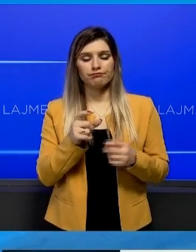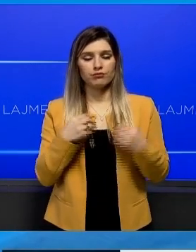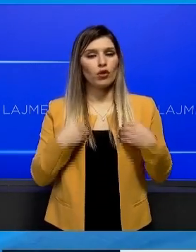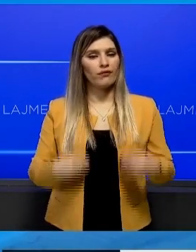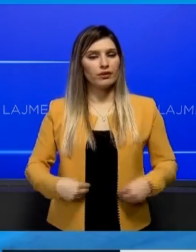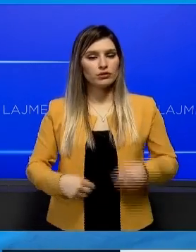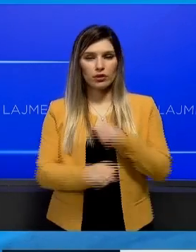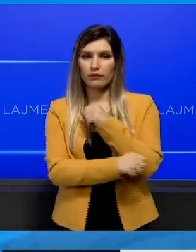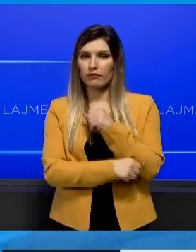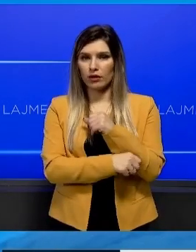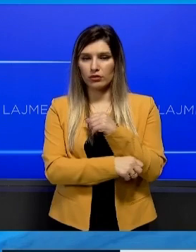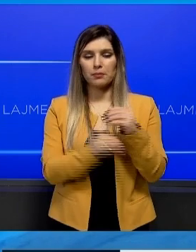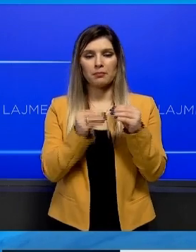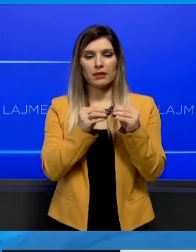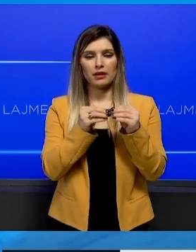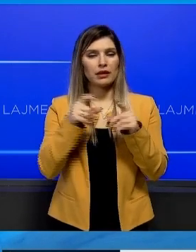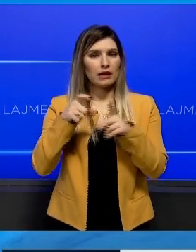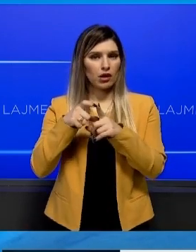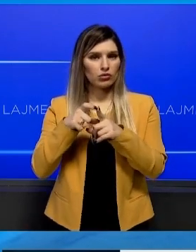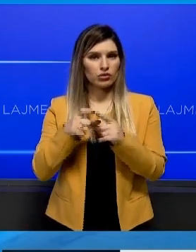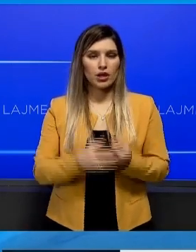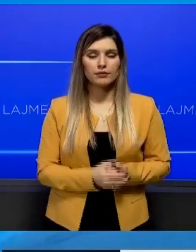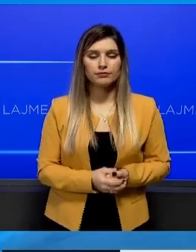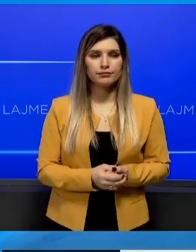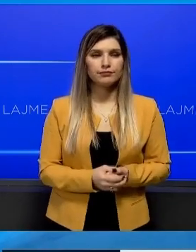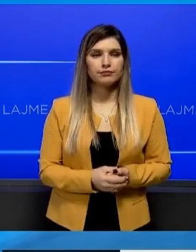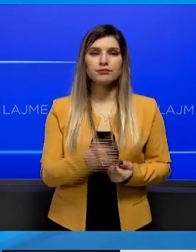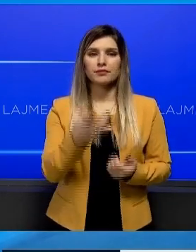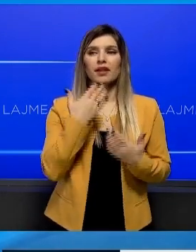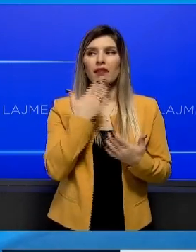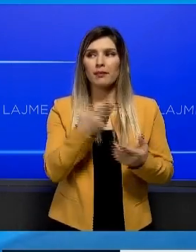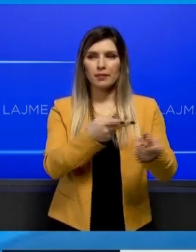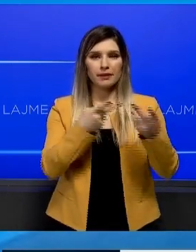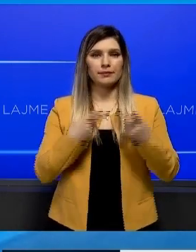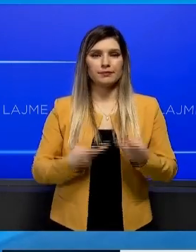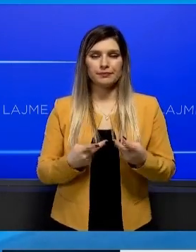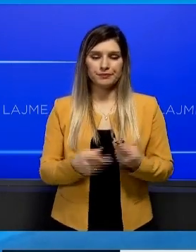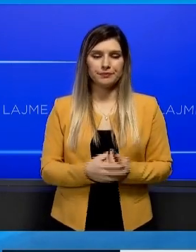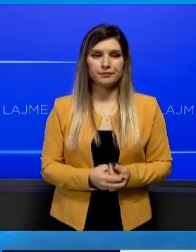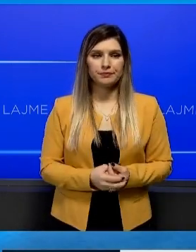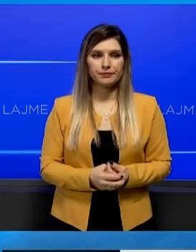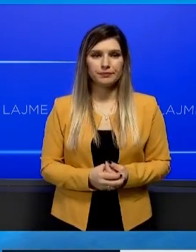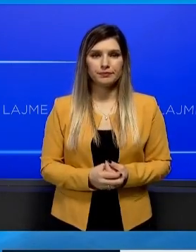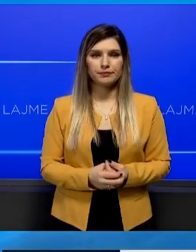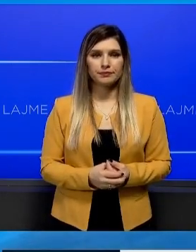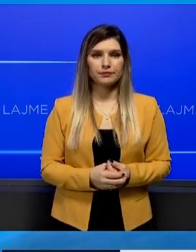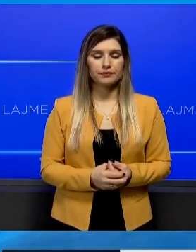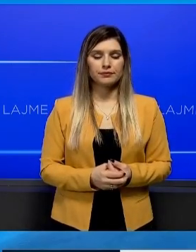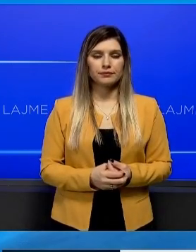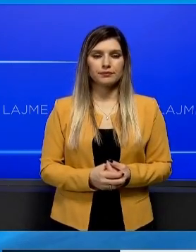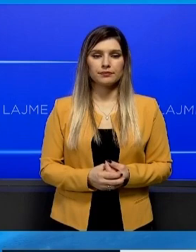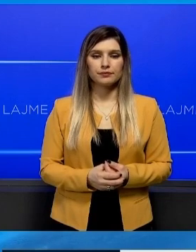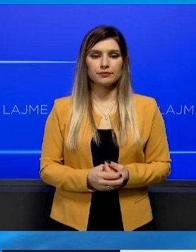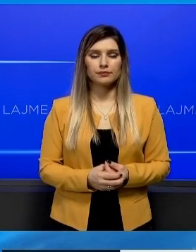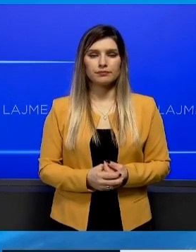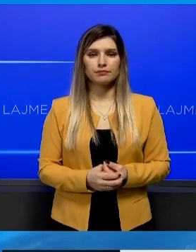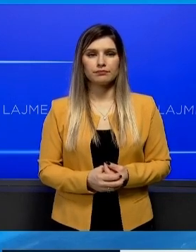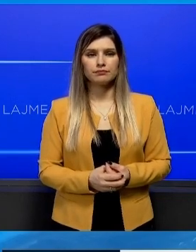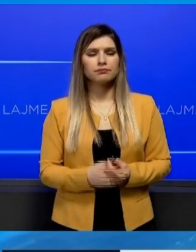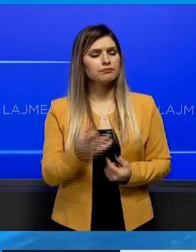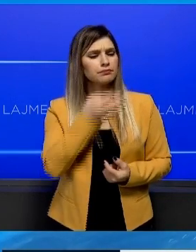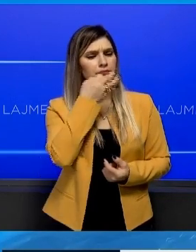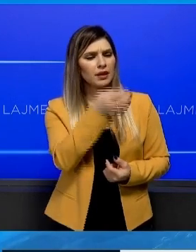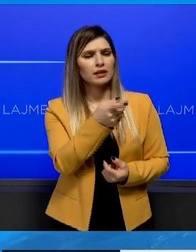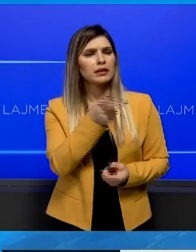profesorin universitar Bedri Dragusha. Zëti Dragusha, falim dretë pëkoan. Falim dretë pëftisen. Zëti Dragusha,